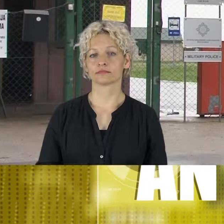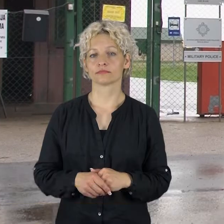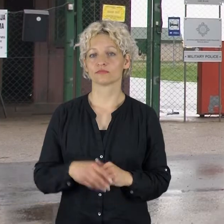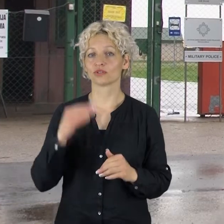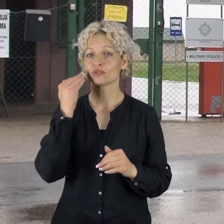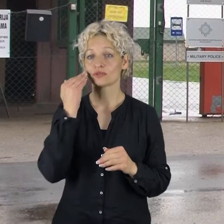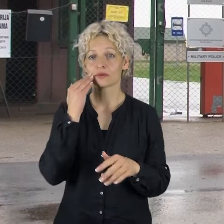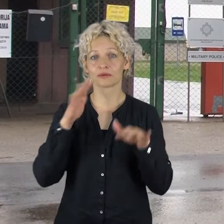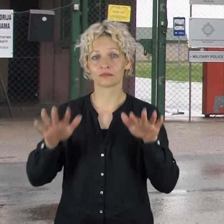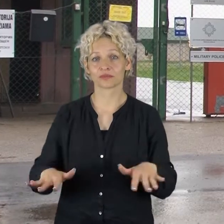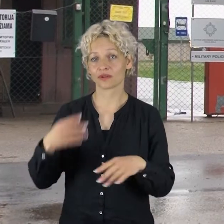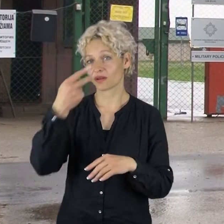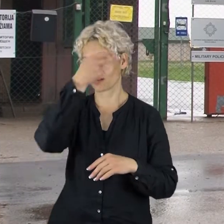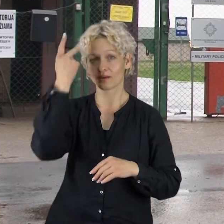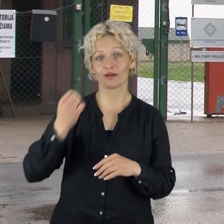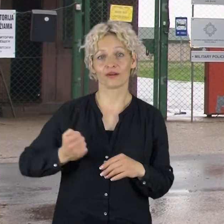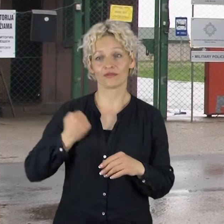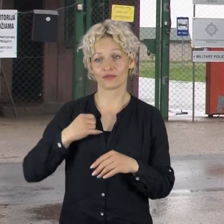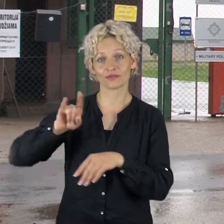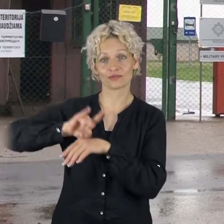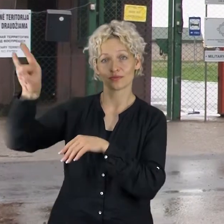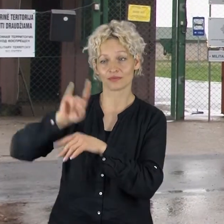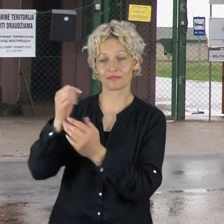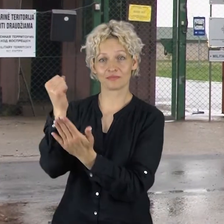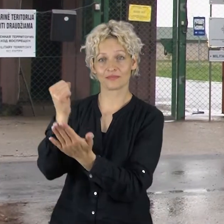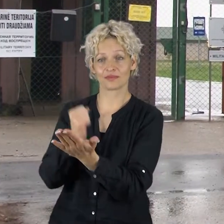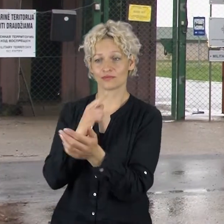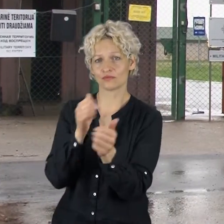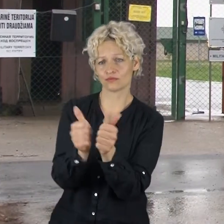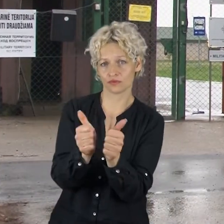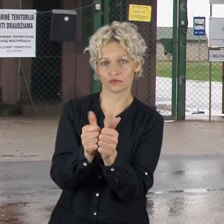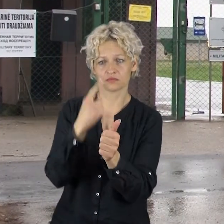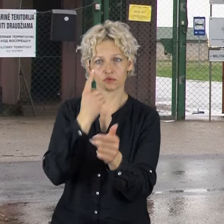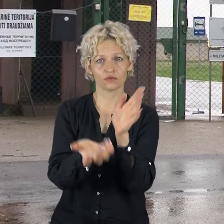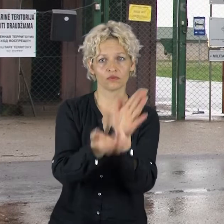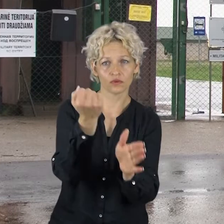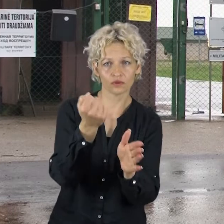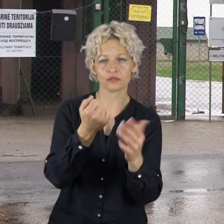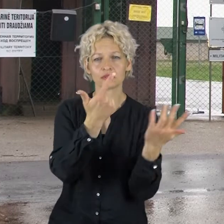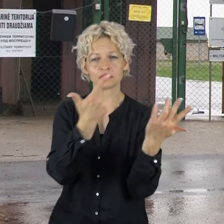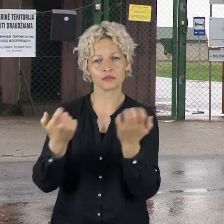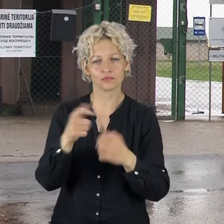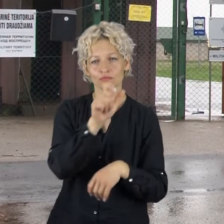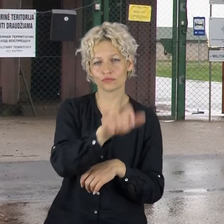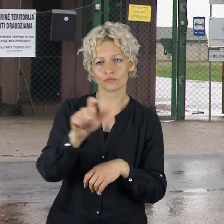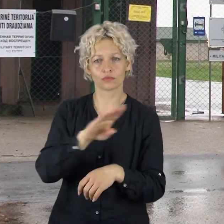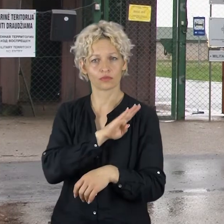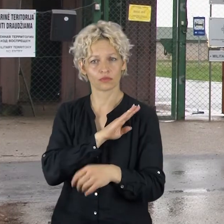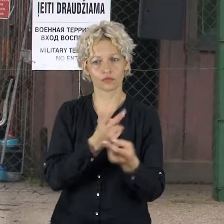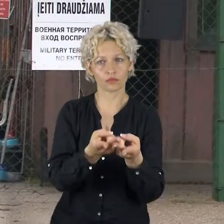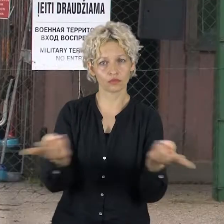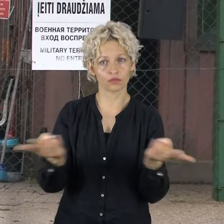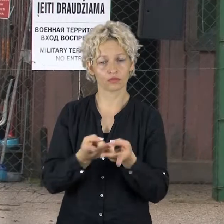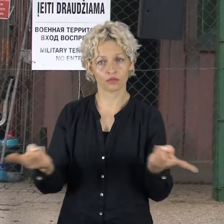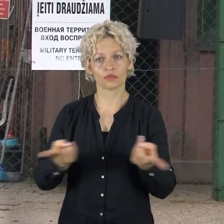Lietuvos kariuomenės karinių oro pajėgų aviacijos bazės teritorijoje Šiauliuose gali būti netvarkingai užkasta apie